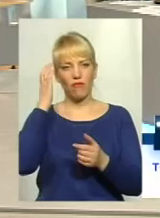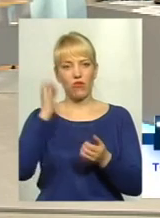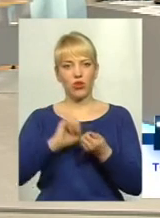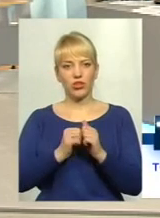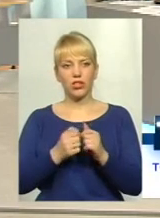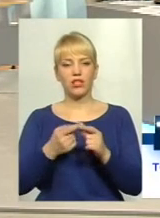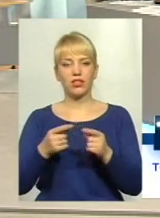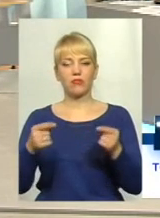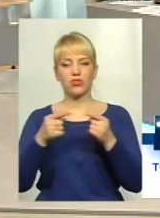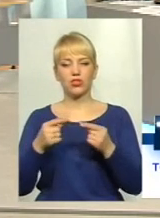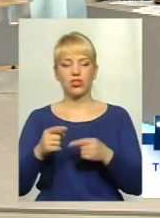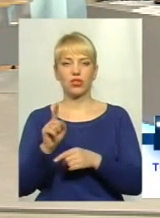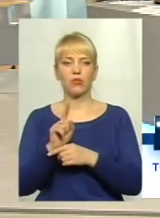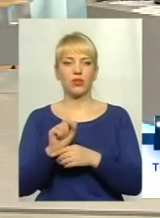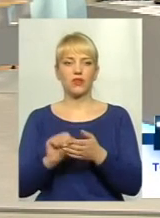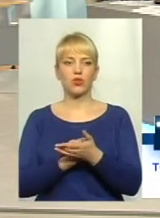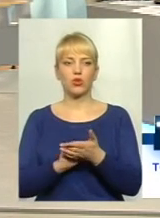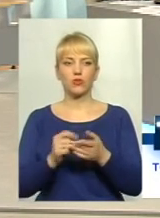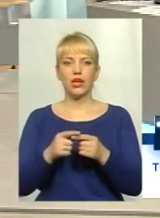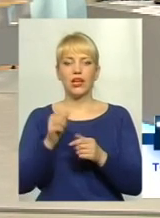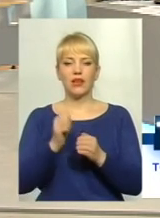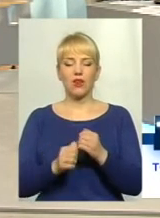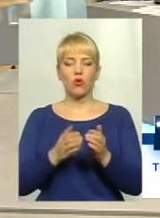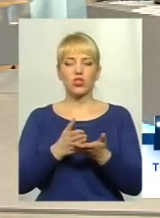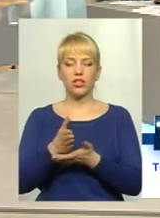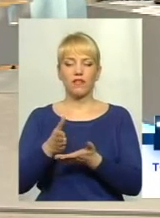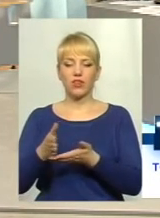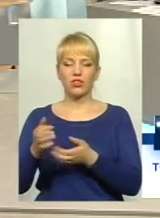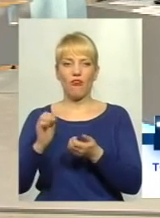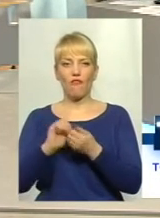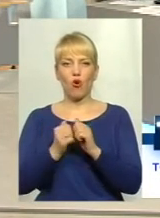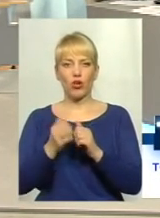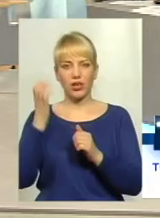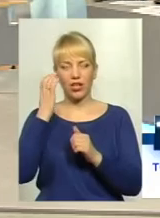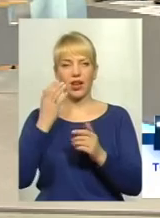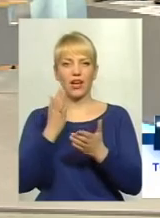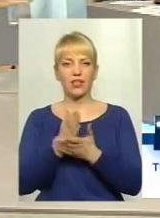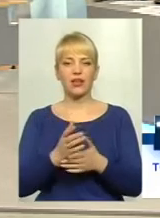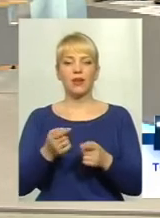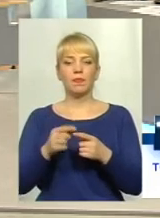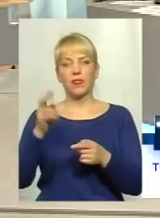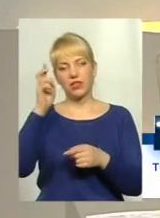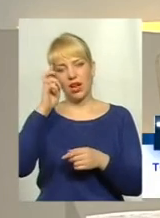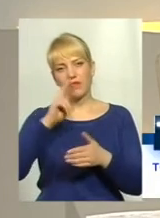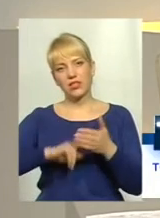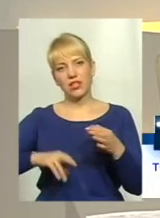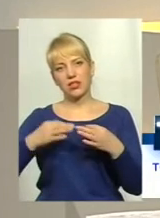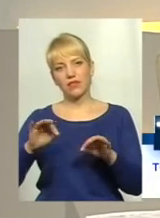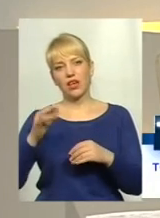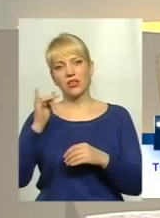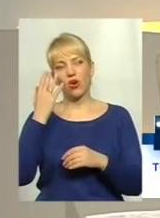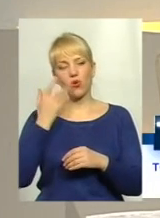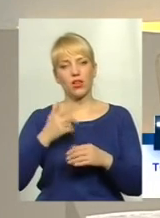нормативний документ. Якщо це вугілля, то на кожен вид вугілля є державний стандарт, класифікація, його сертифікат. І коли